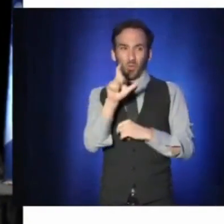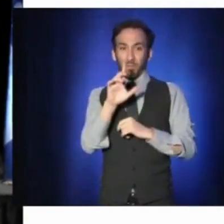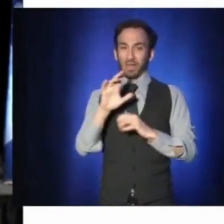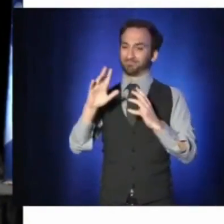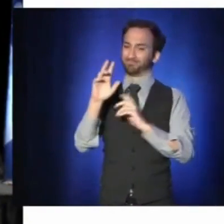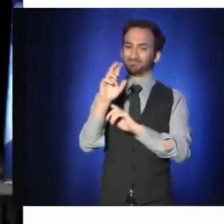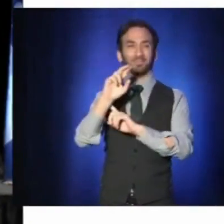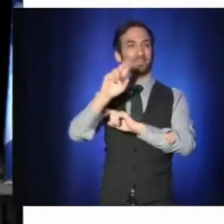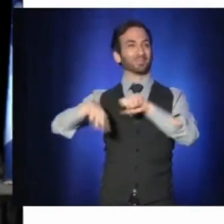La National Assembly.